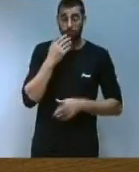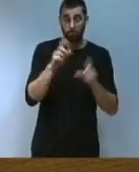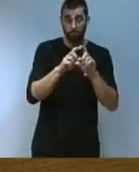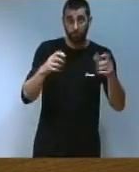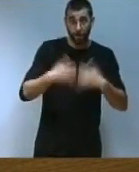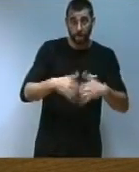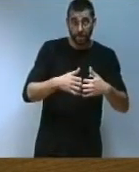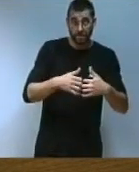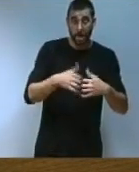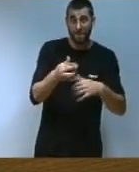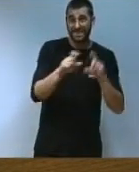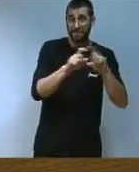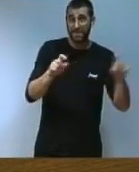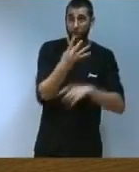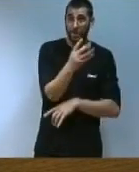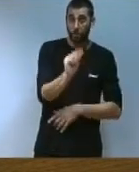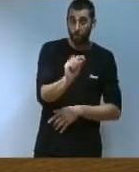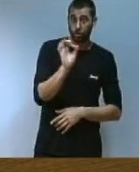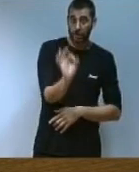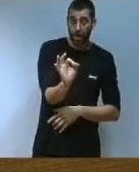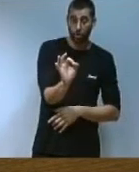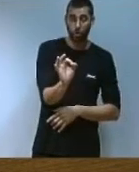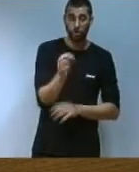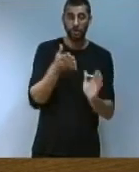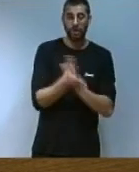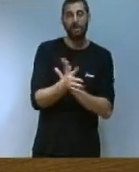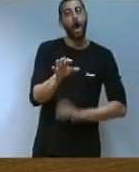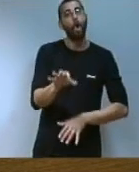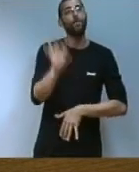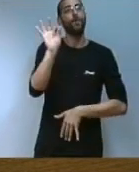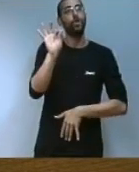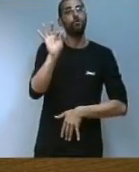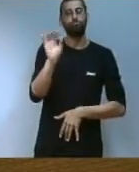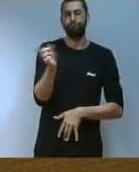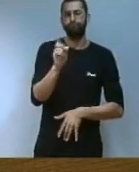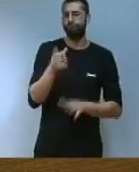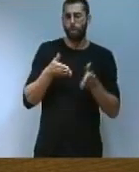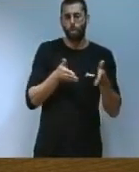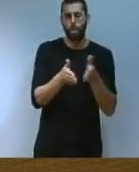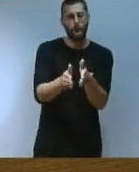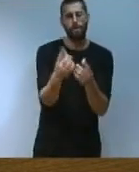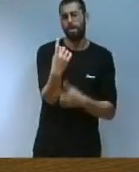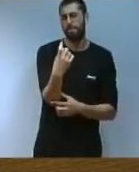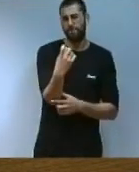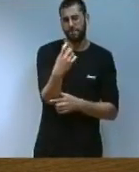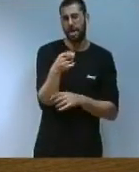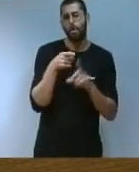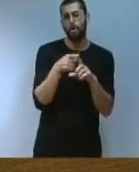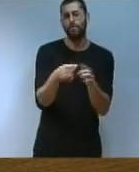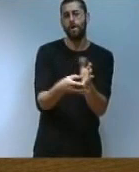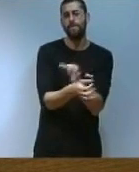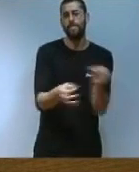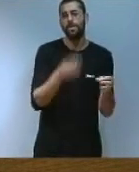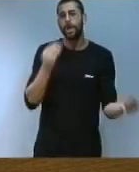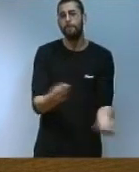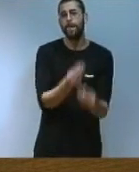indústria 4.0 crec que no és una opció, sinó més aviat un camí necessari per a ser més eficients i per